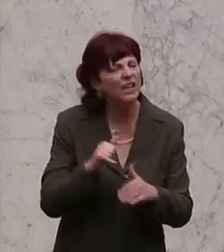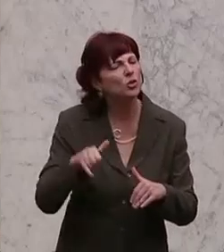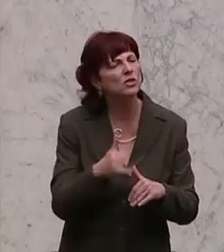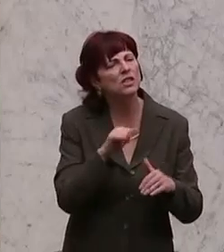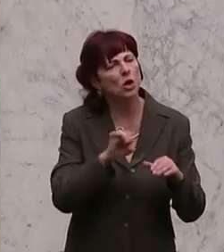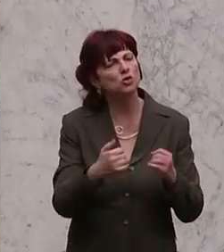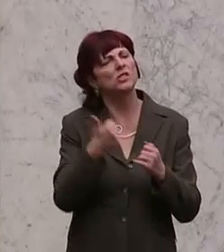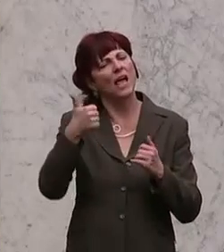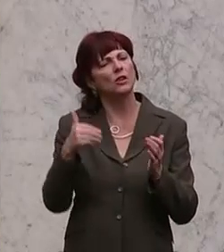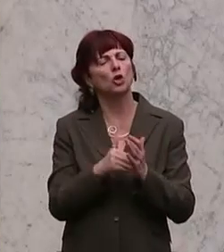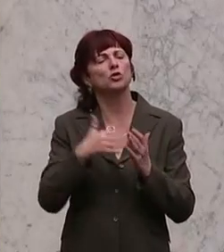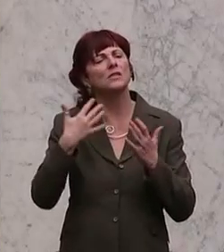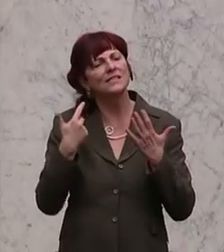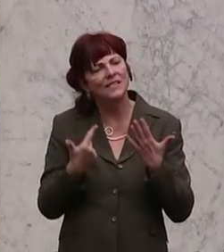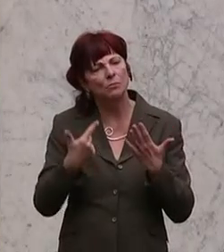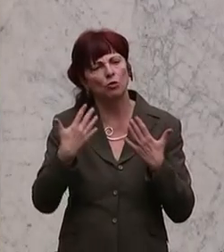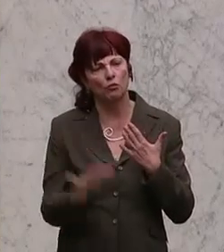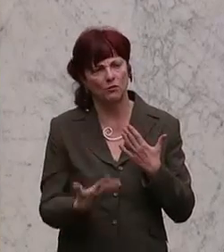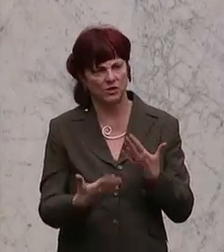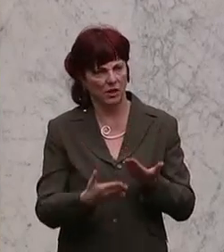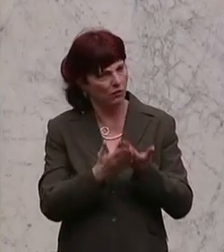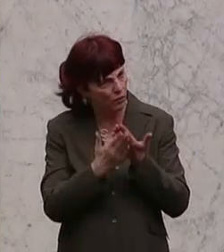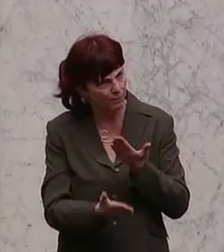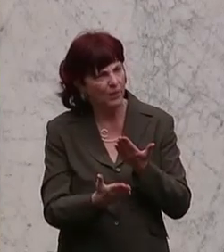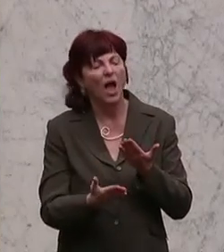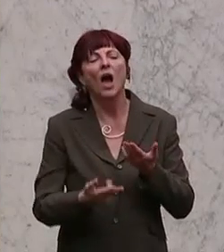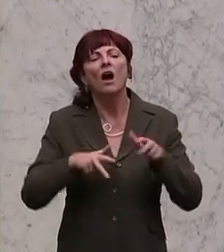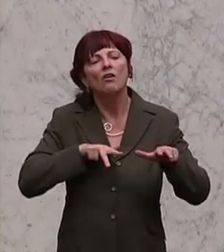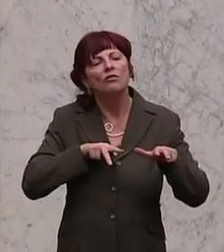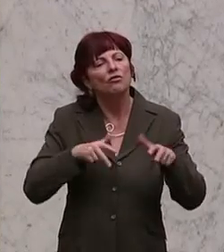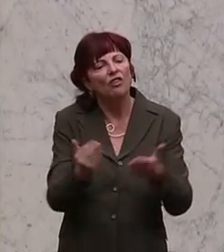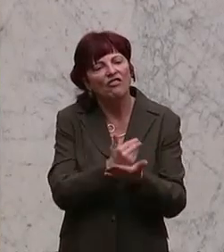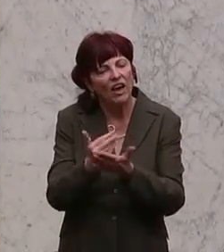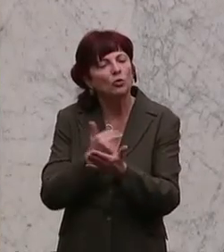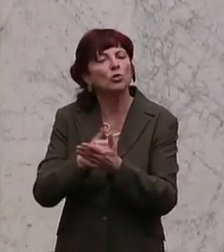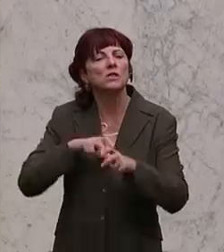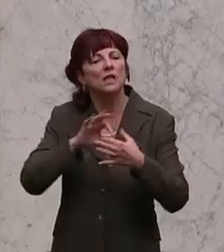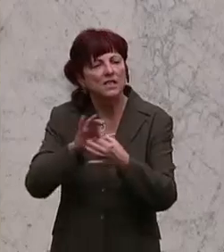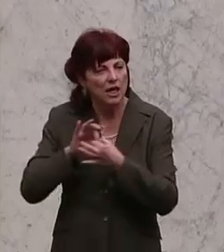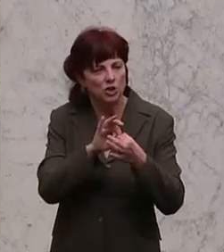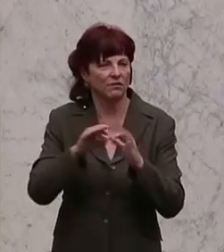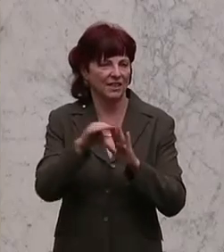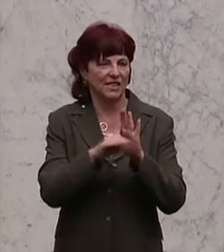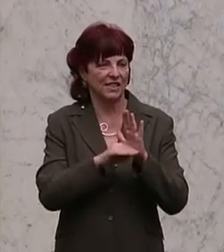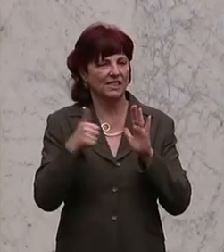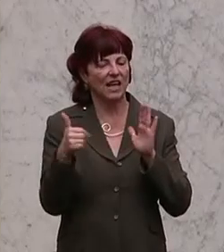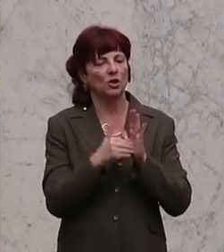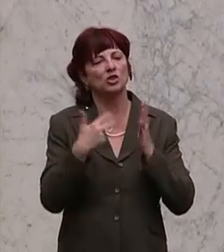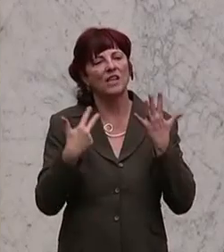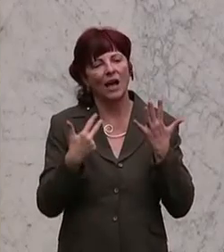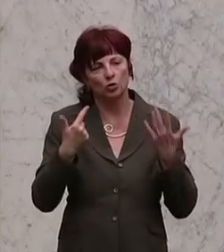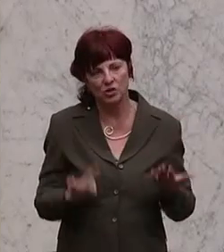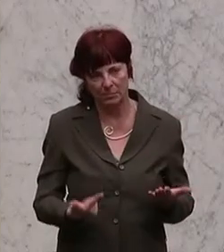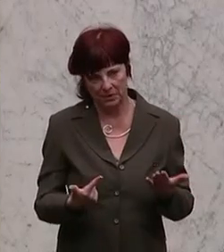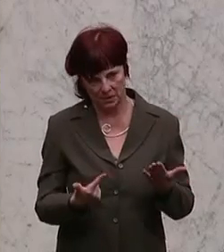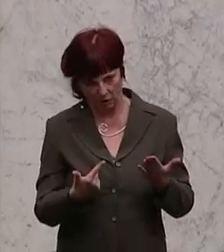Verwertungsgesellschaftengesetz. Die Urheberrechte bei Online-Nutzung sollen neu geregelt werden. Österreich setzt dabei die